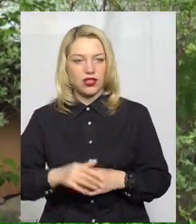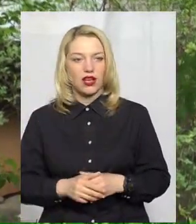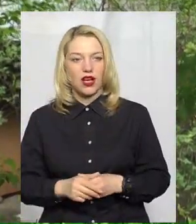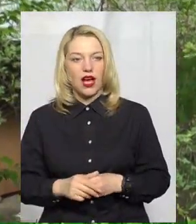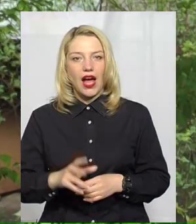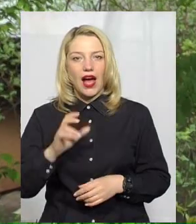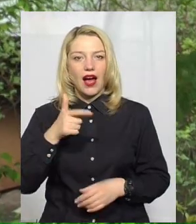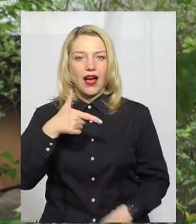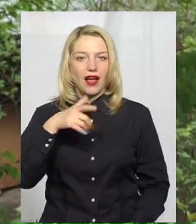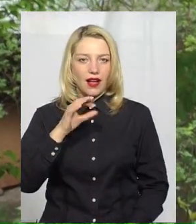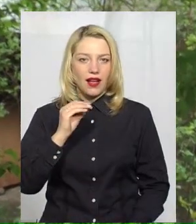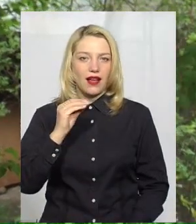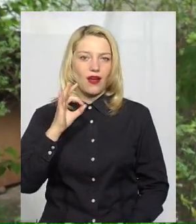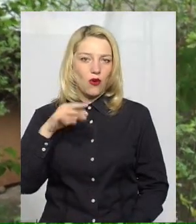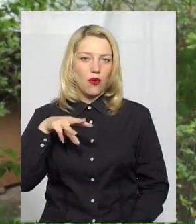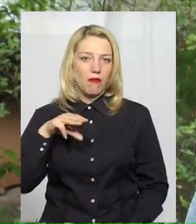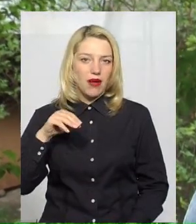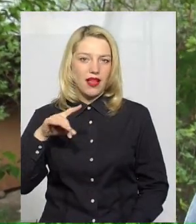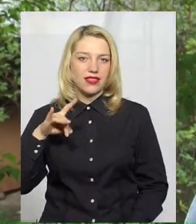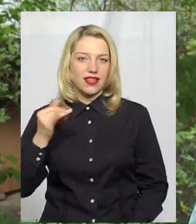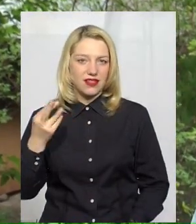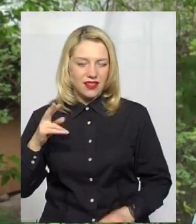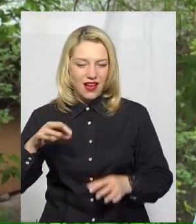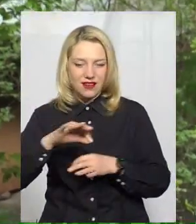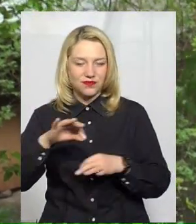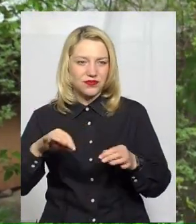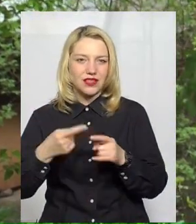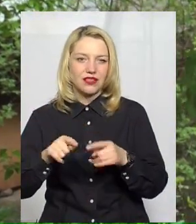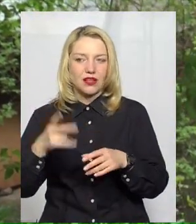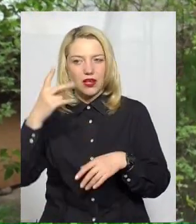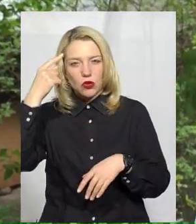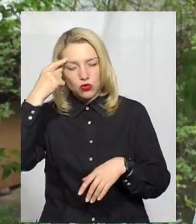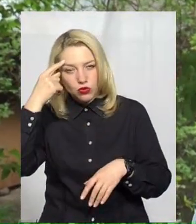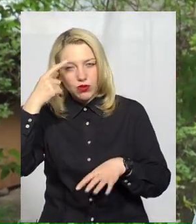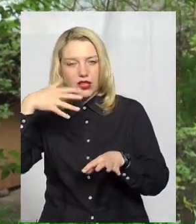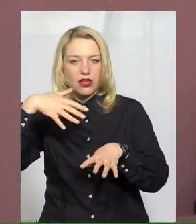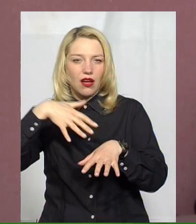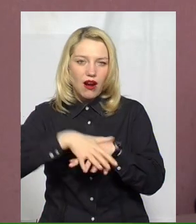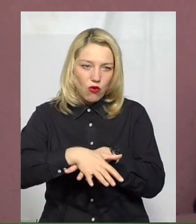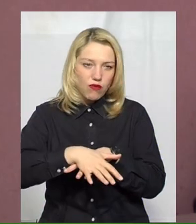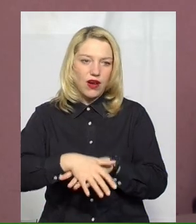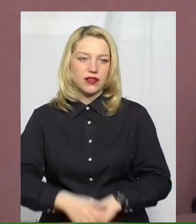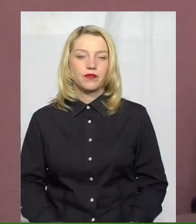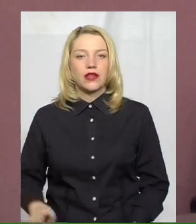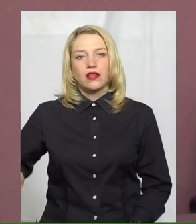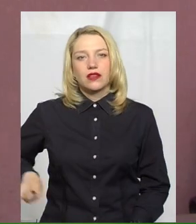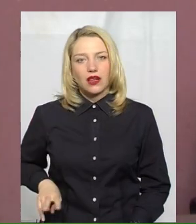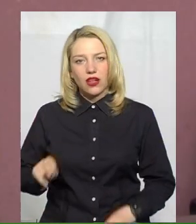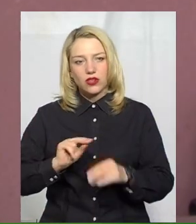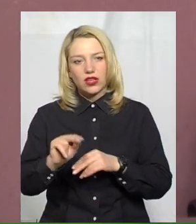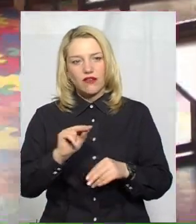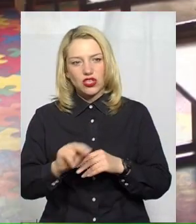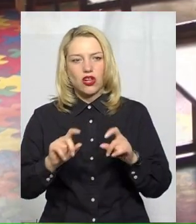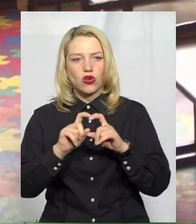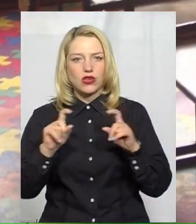геометрия, там треба і думати, і рахувати. Директорка навчального закладу Галина